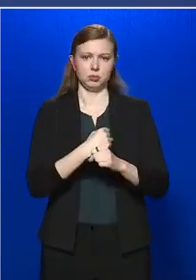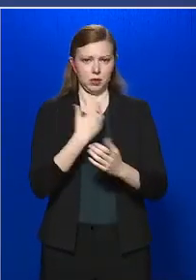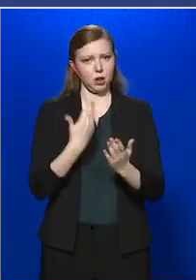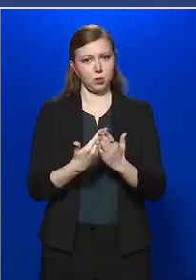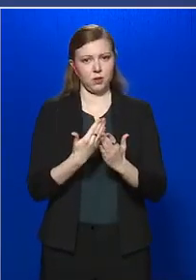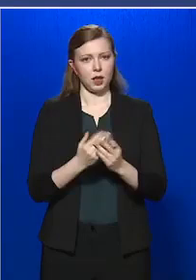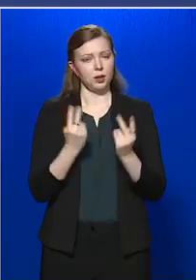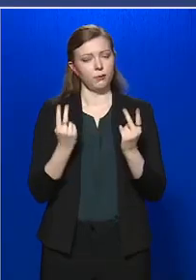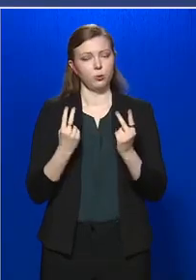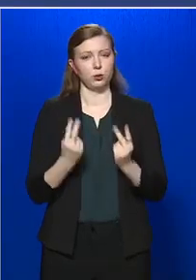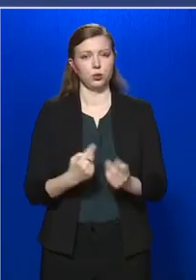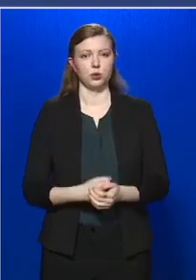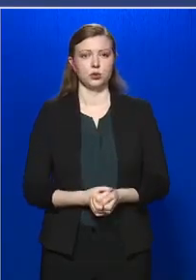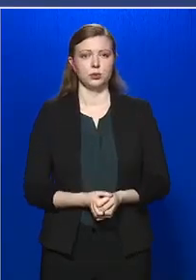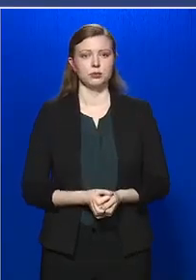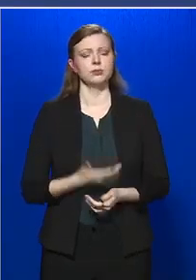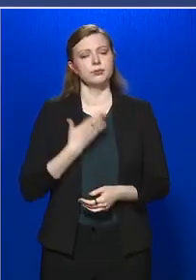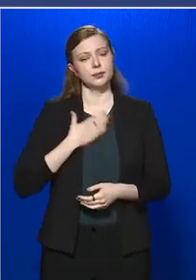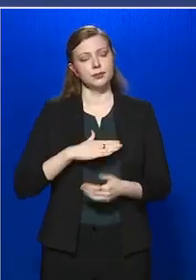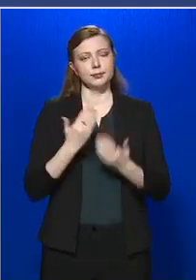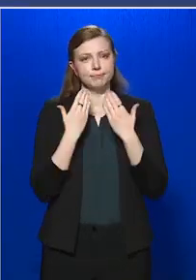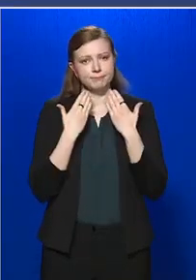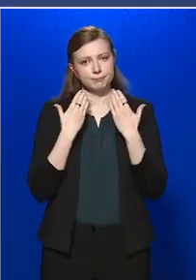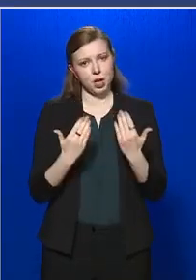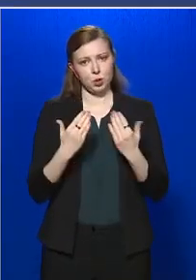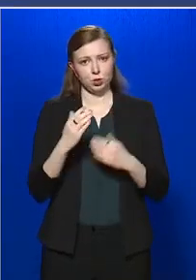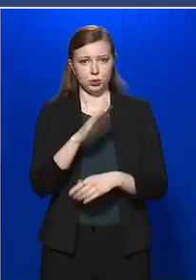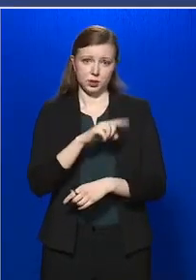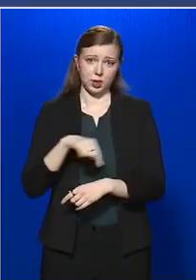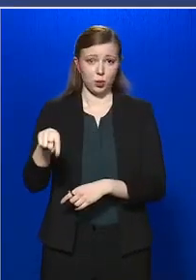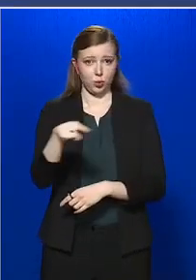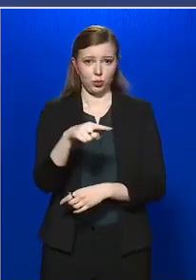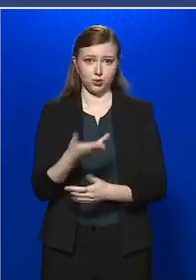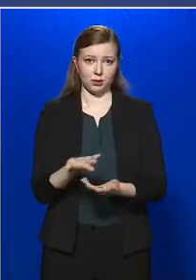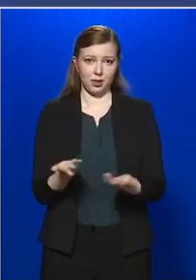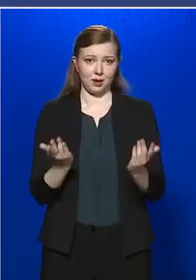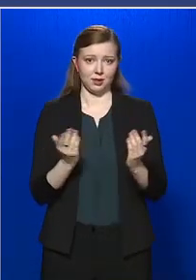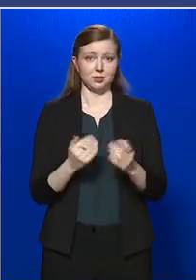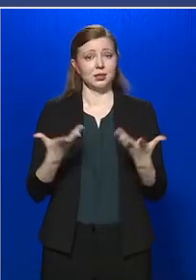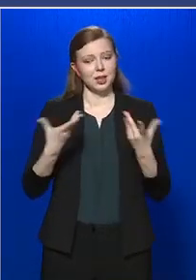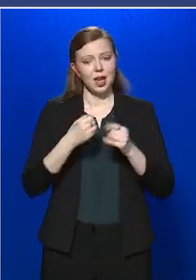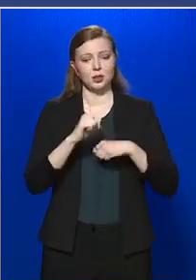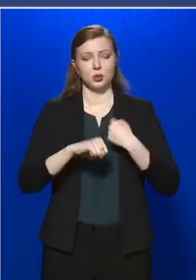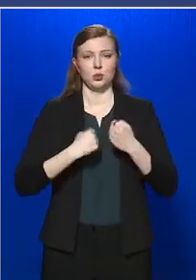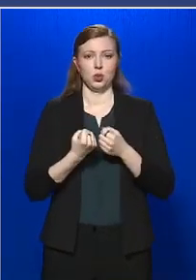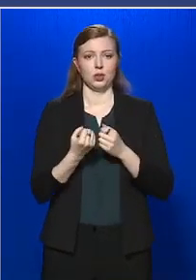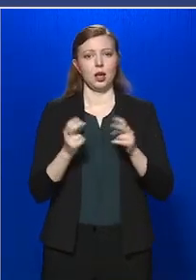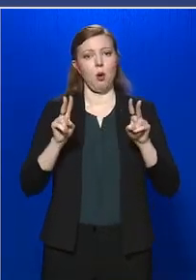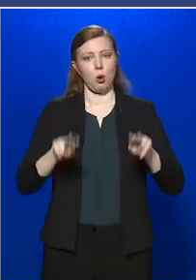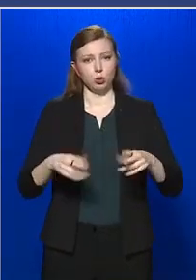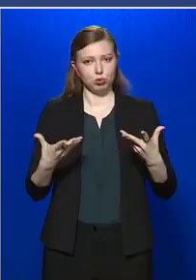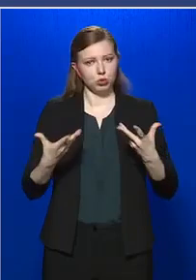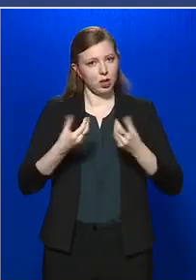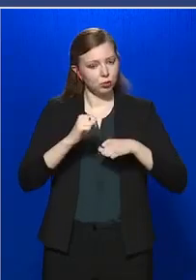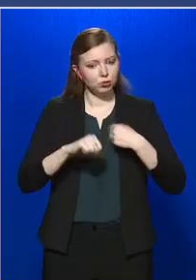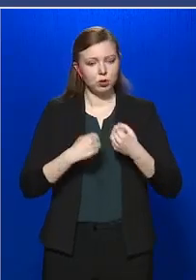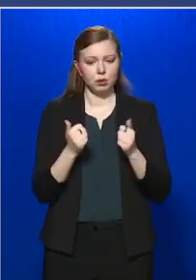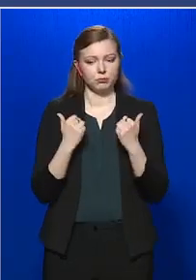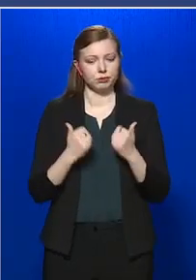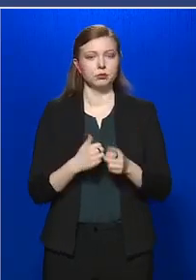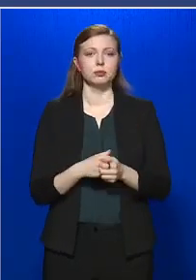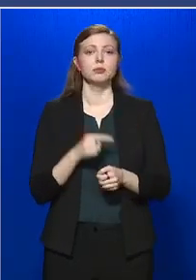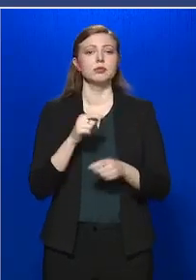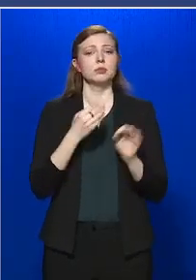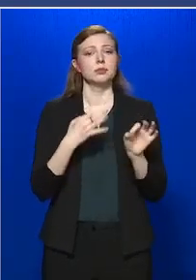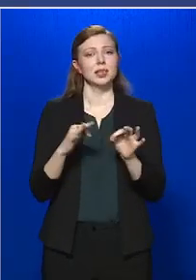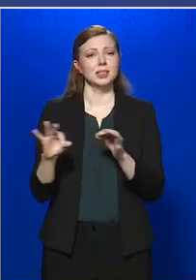kerüljenek. Hadd köszönjem meg önöknek, akik együtt működnek a hatóságokkal, és ezeknek